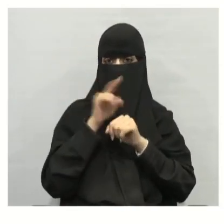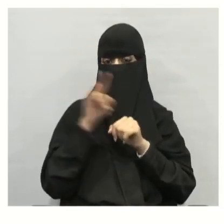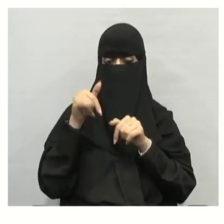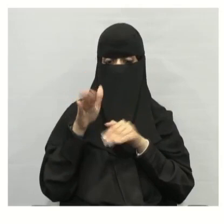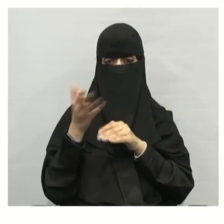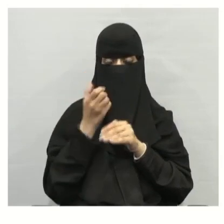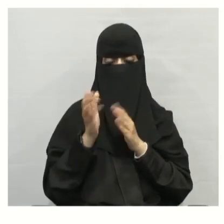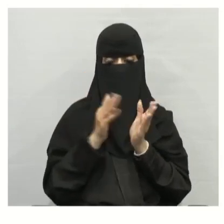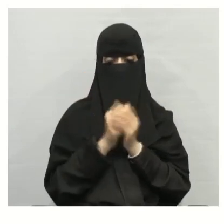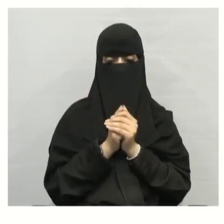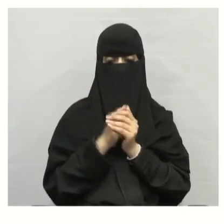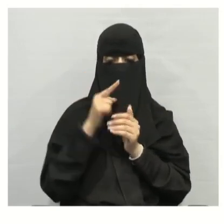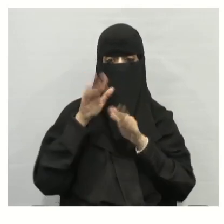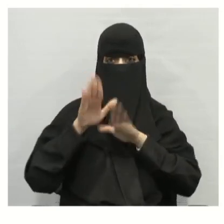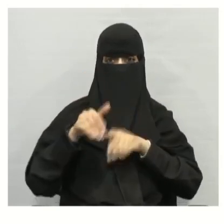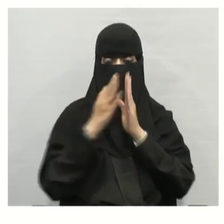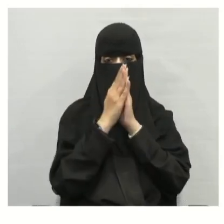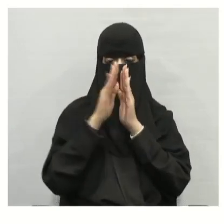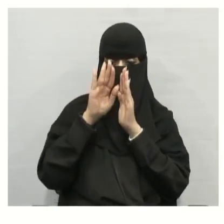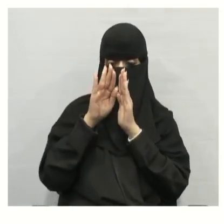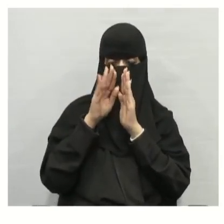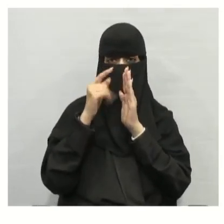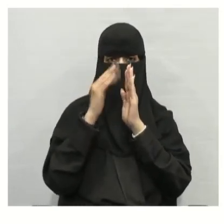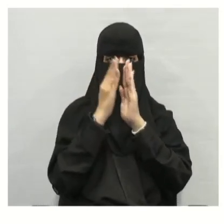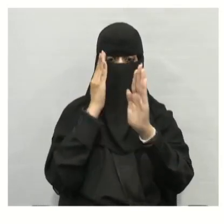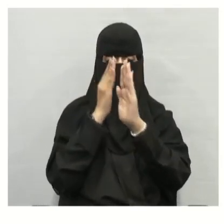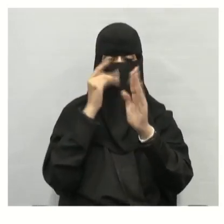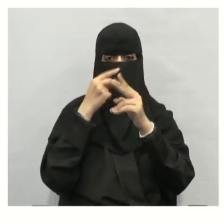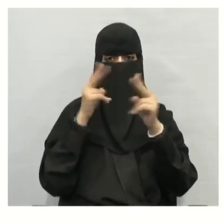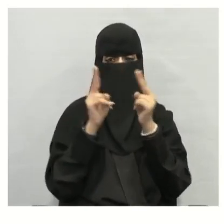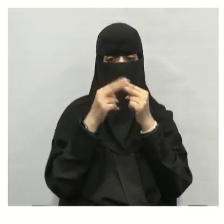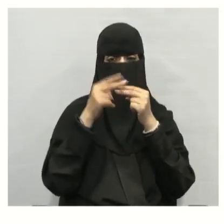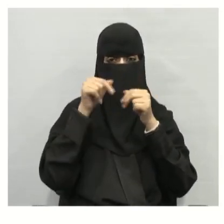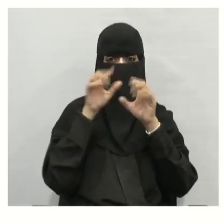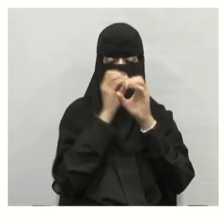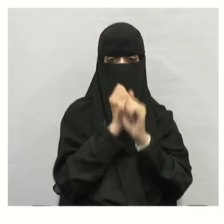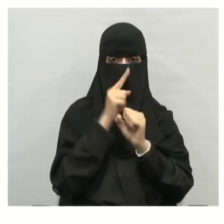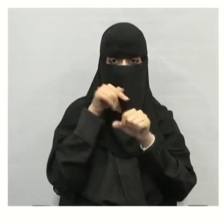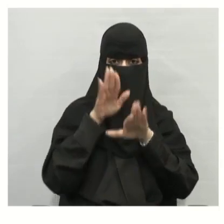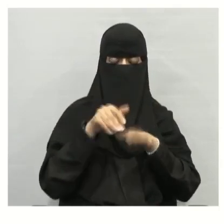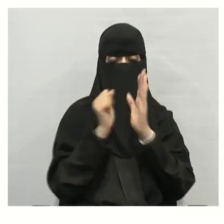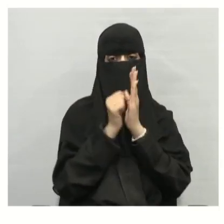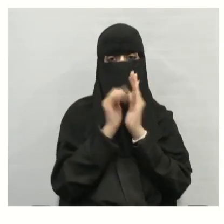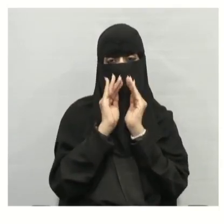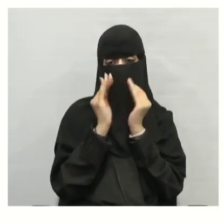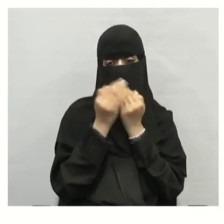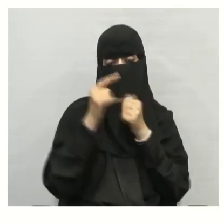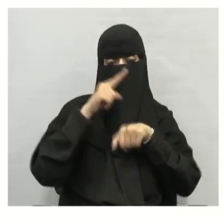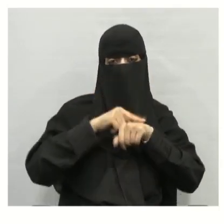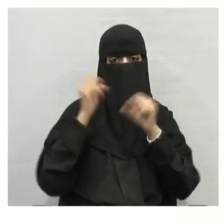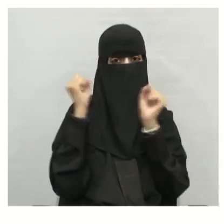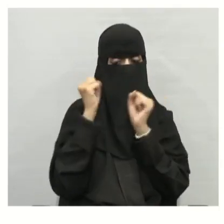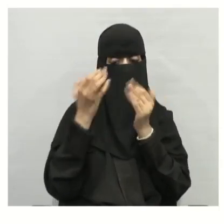نحتاج إليها إبقاء الأبواب والنوافذ مغلقة للحفاظ على المنزل دافئا في فصل